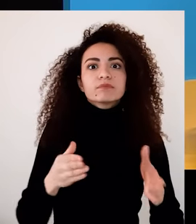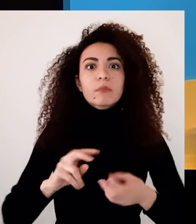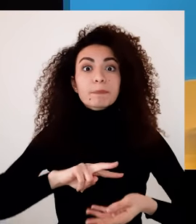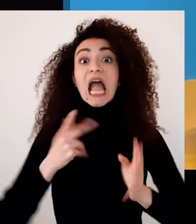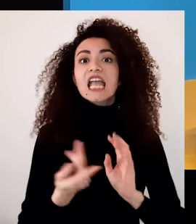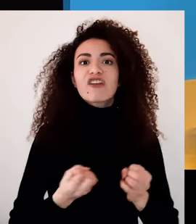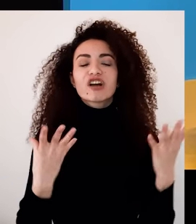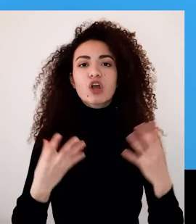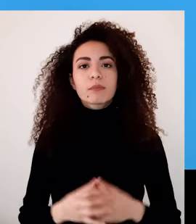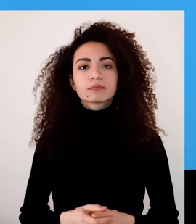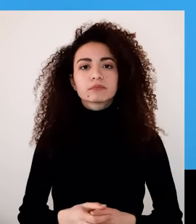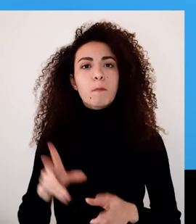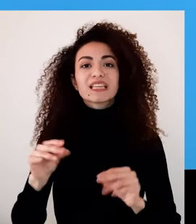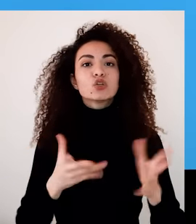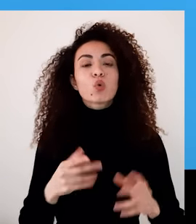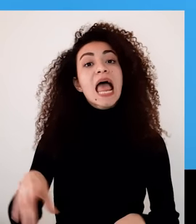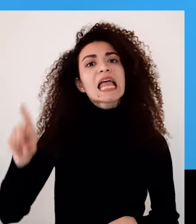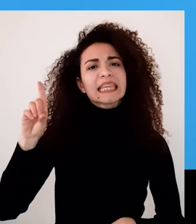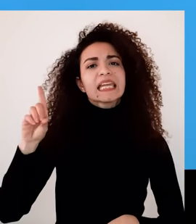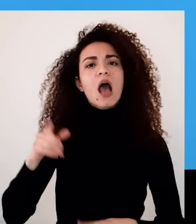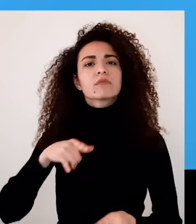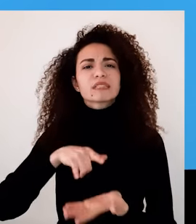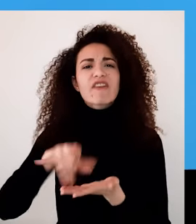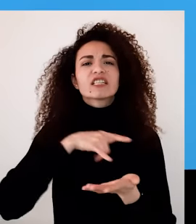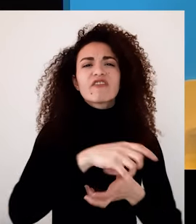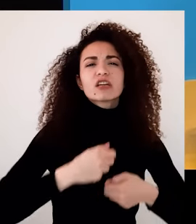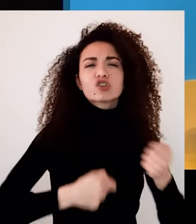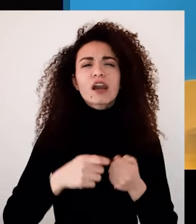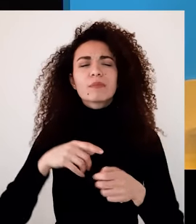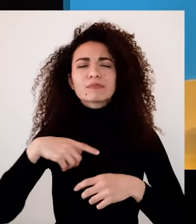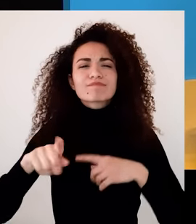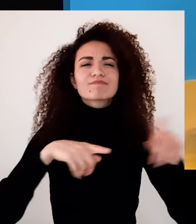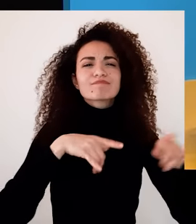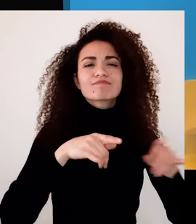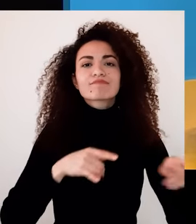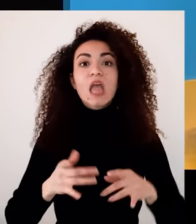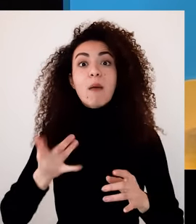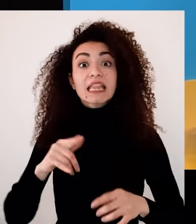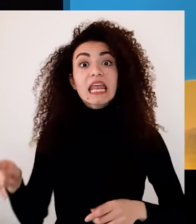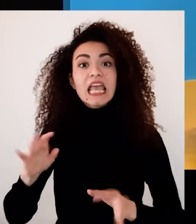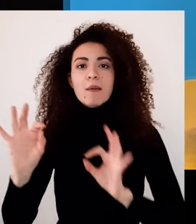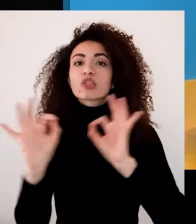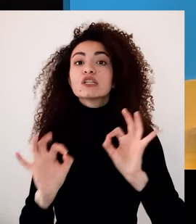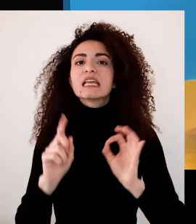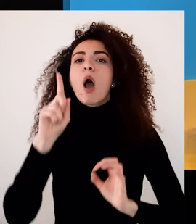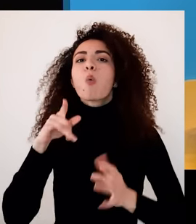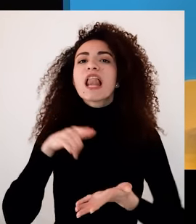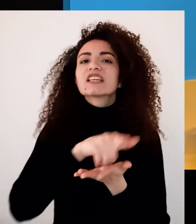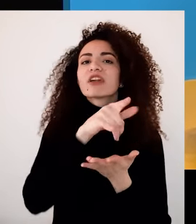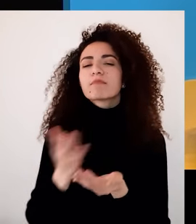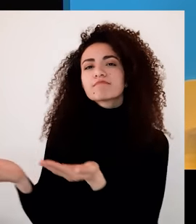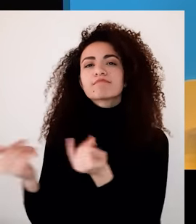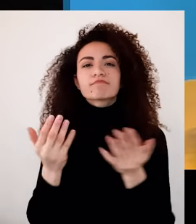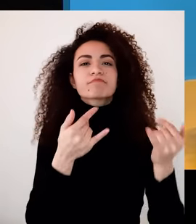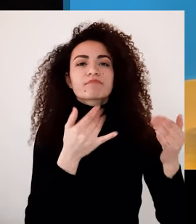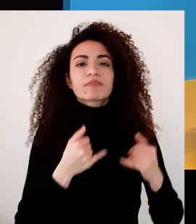على مجريات الأمور مثلاً بعد عدة خبرات سفر نظمت دينا السفر الدامج الأولى اللي لاقت إقبال